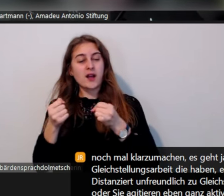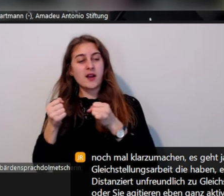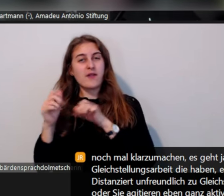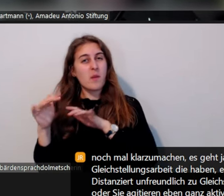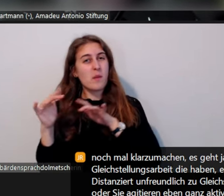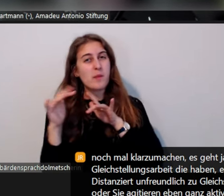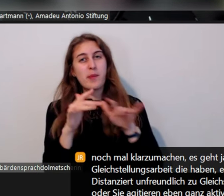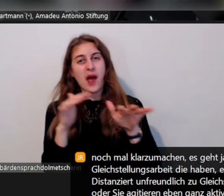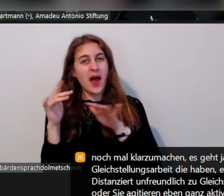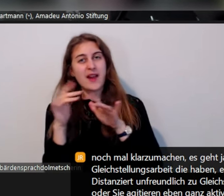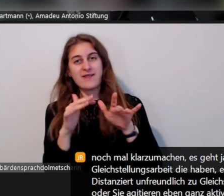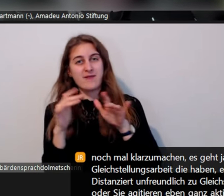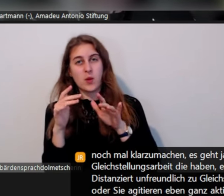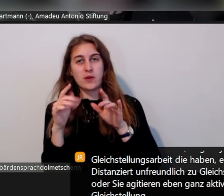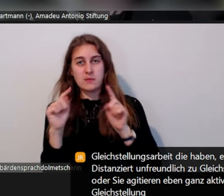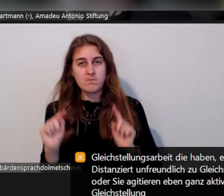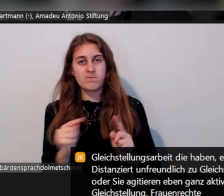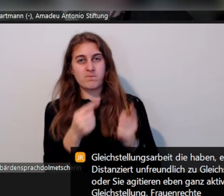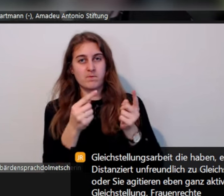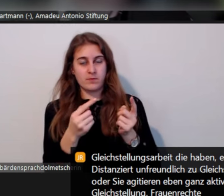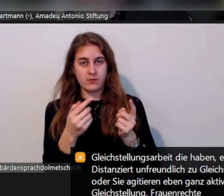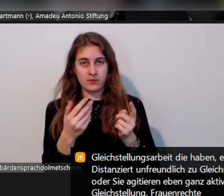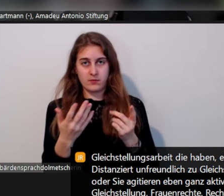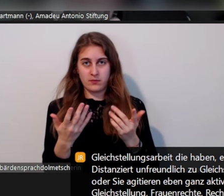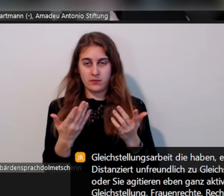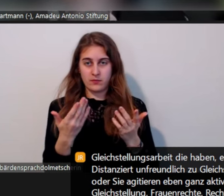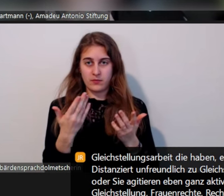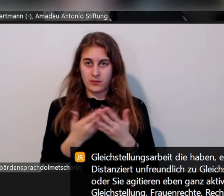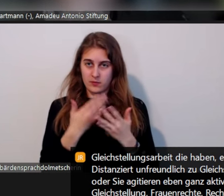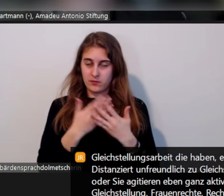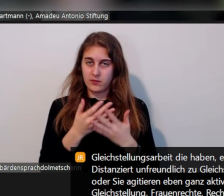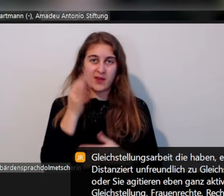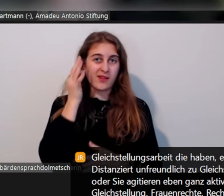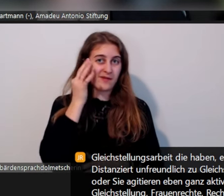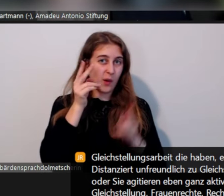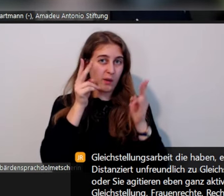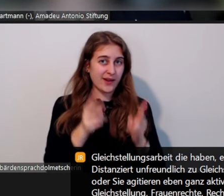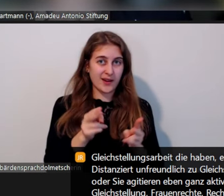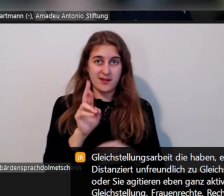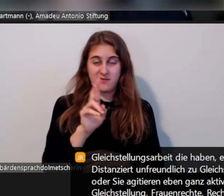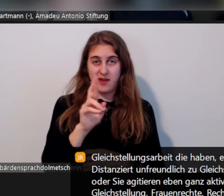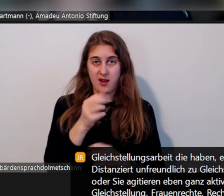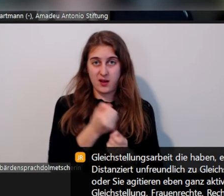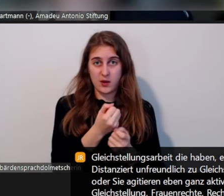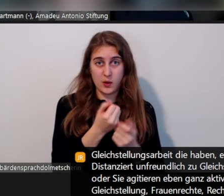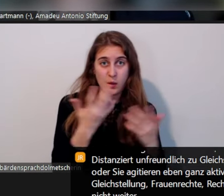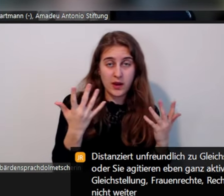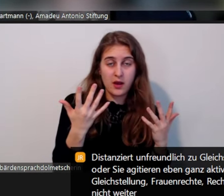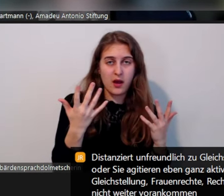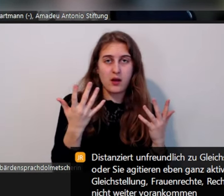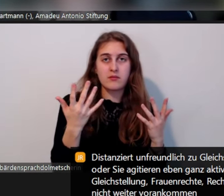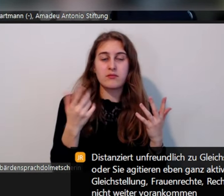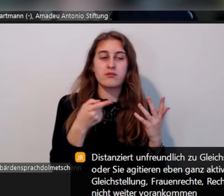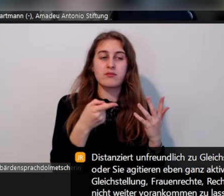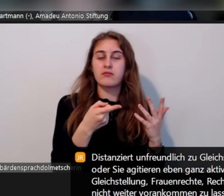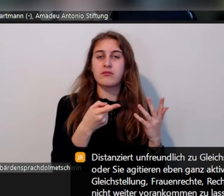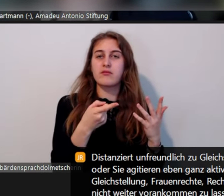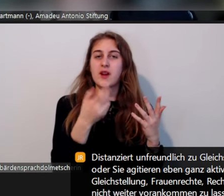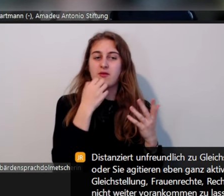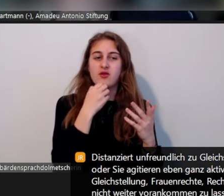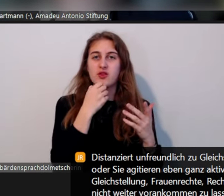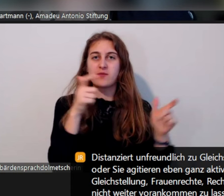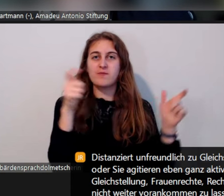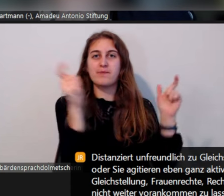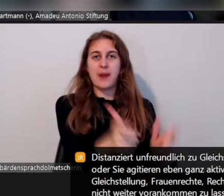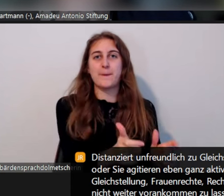ja darum, Gleichstellung, Frauenrechte, Rechte von queeren Leuten nicht entweder nicht weiter vorankommen zu lassen oder sogar